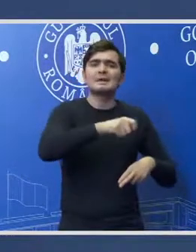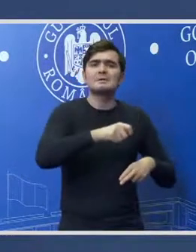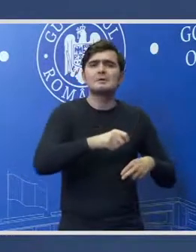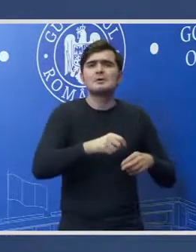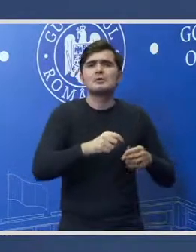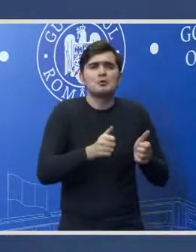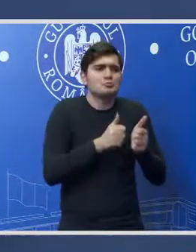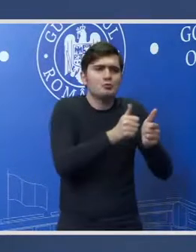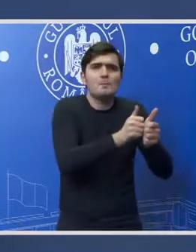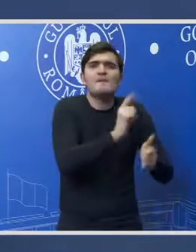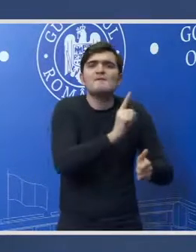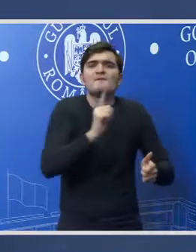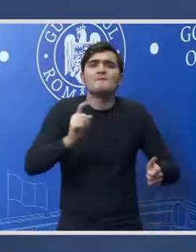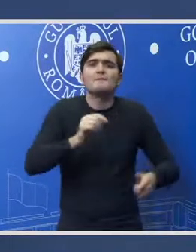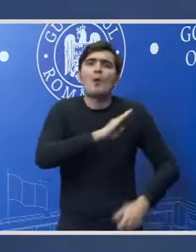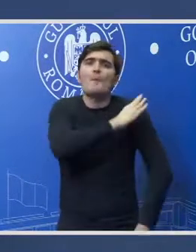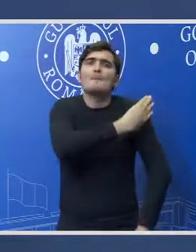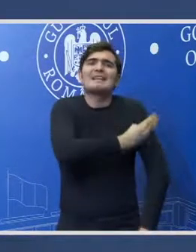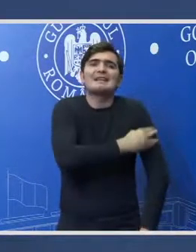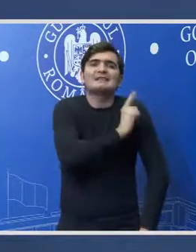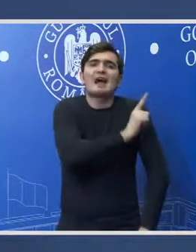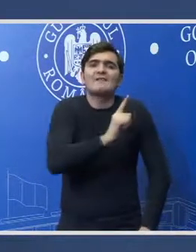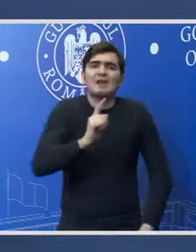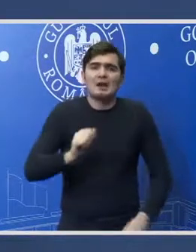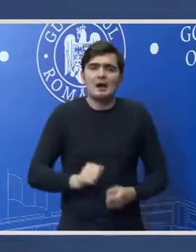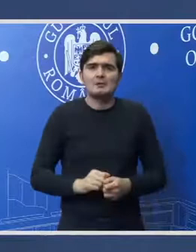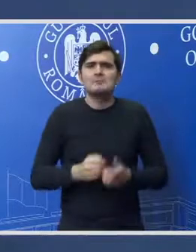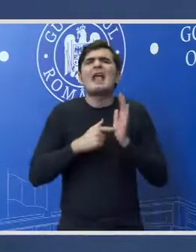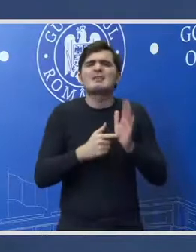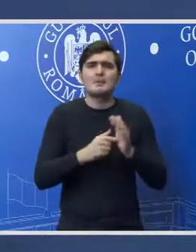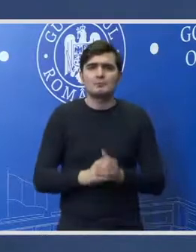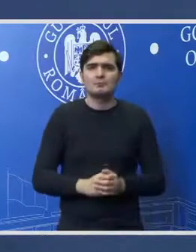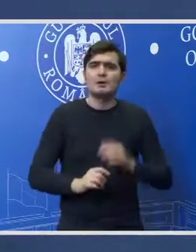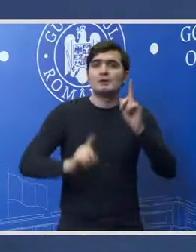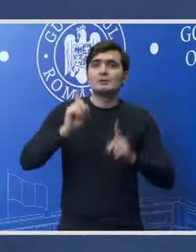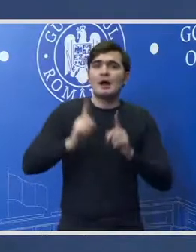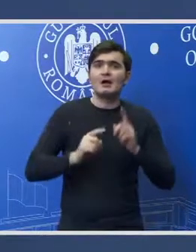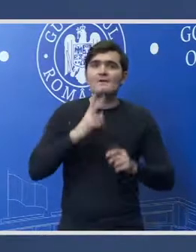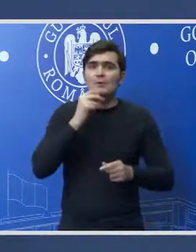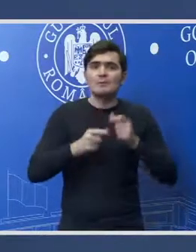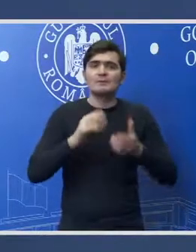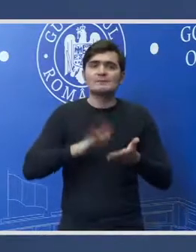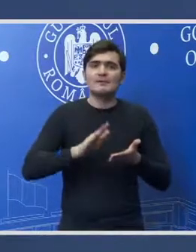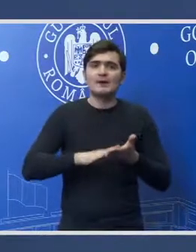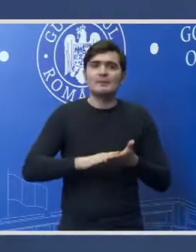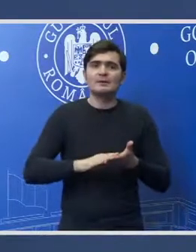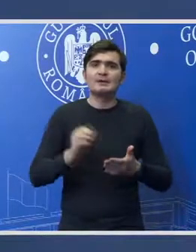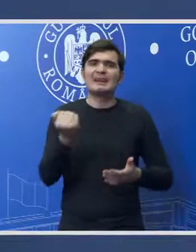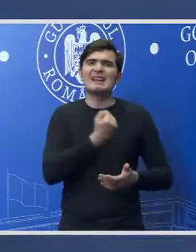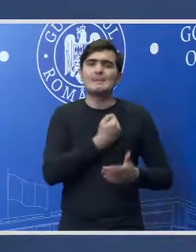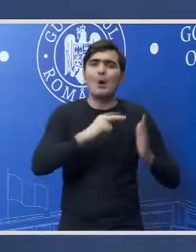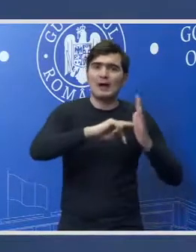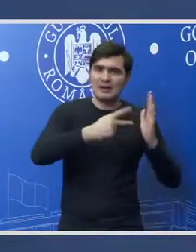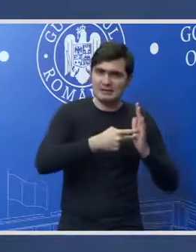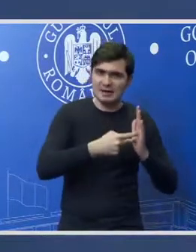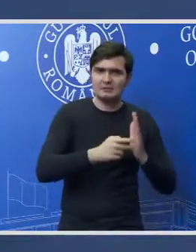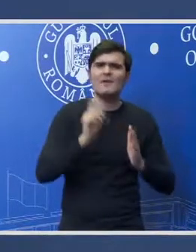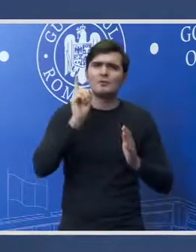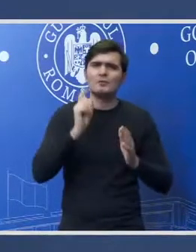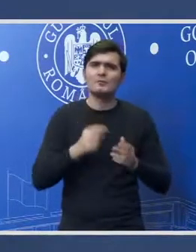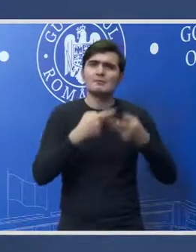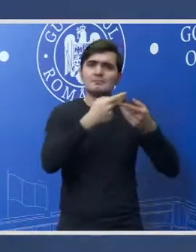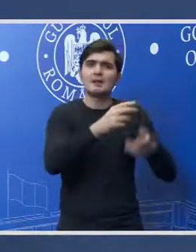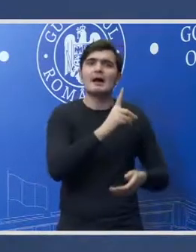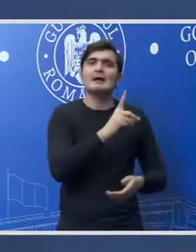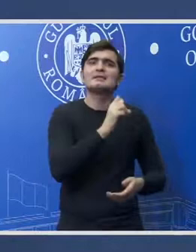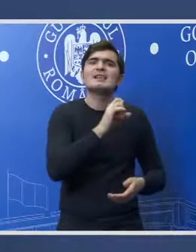după materie după competența după materie și anume dacă este vorba de fapte care țin de criminalitate organizată vor fi trimise la